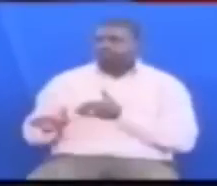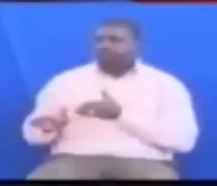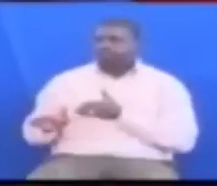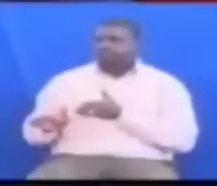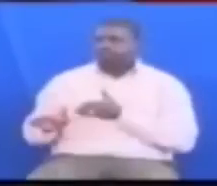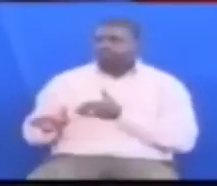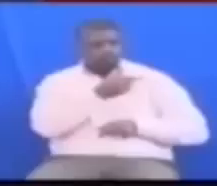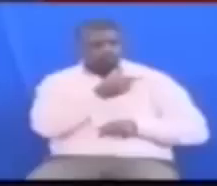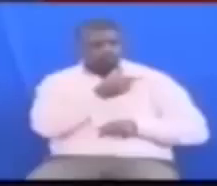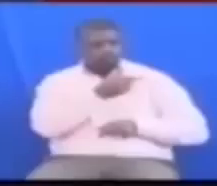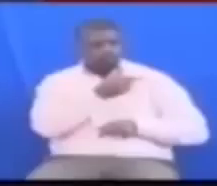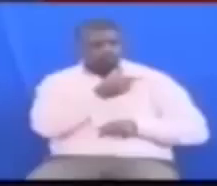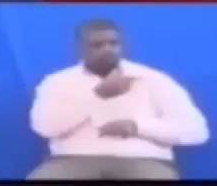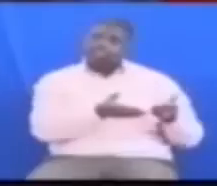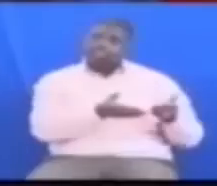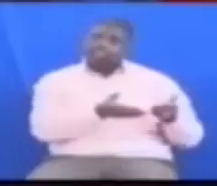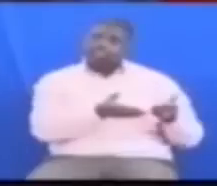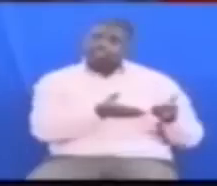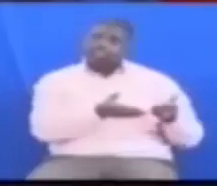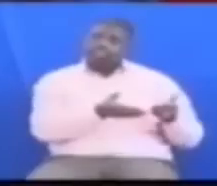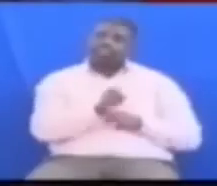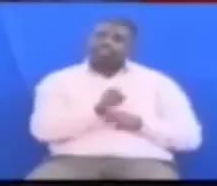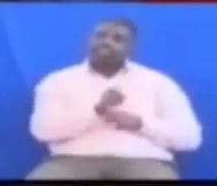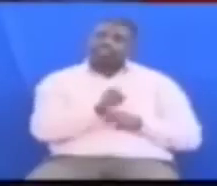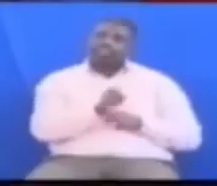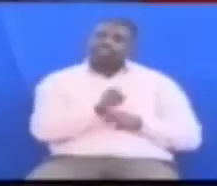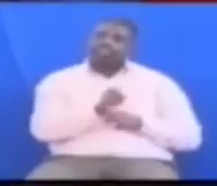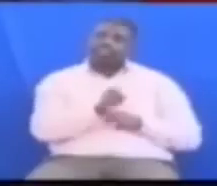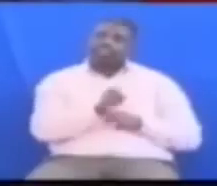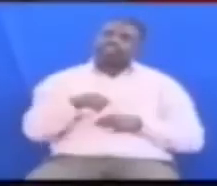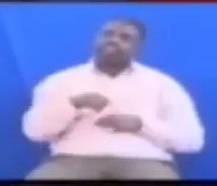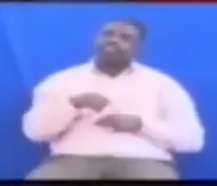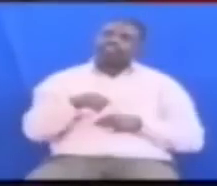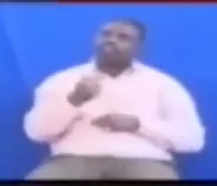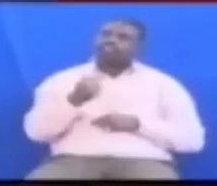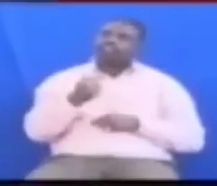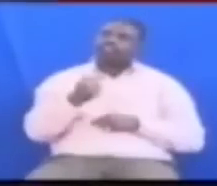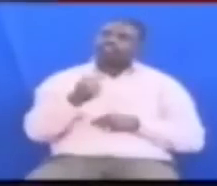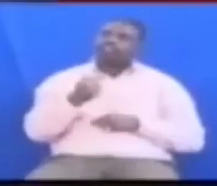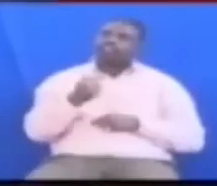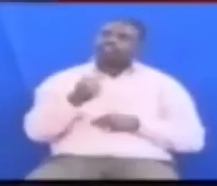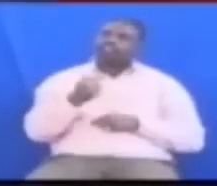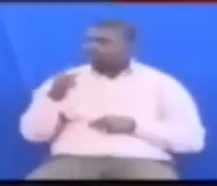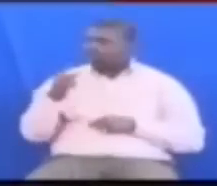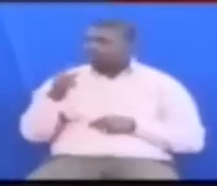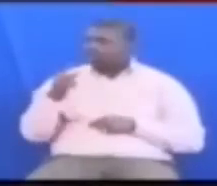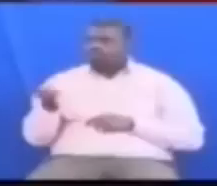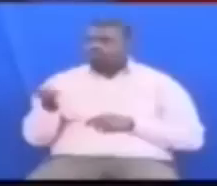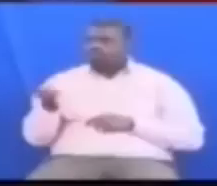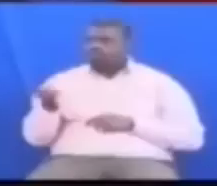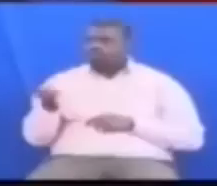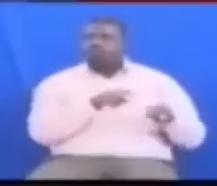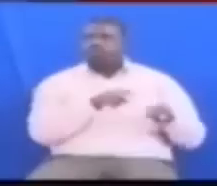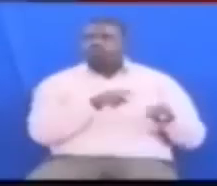hospitali hivi sasa Kuna warizi ambao wamewekwa Wasuma jeketi Wanawangaria Wagonjwa wanavwenda pale kutibiwa